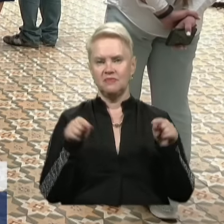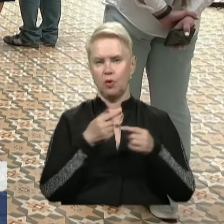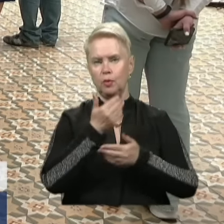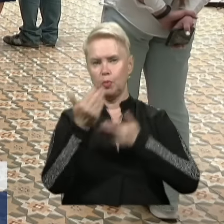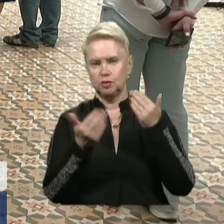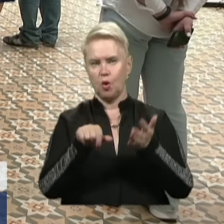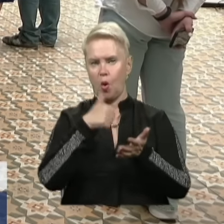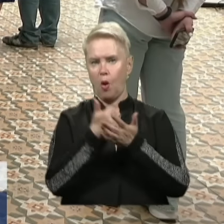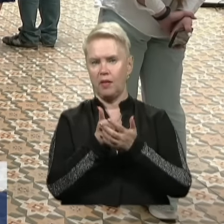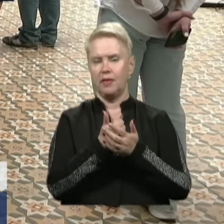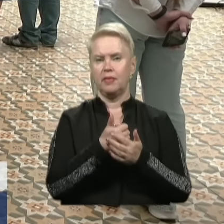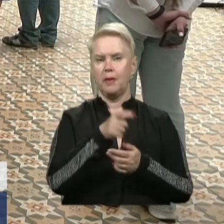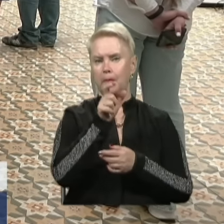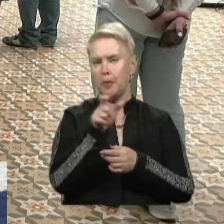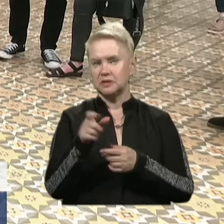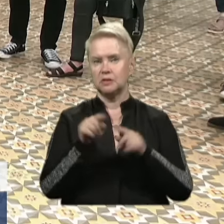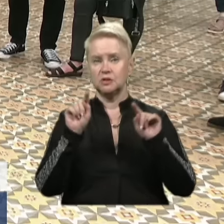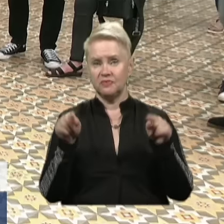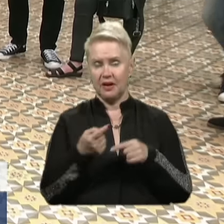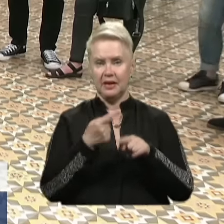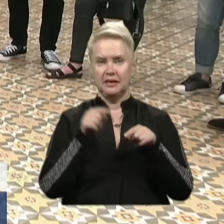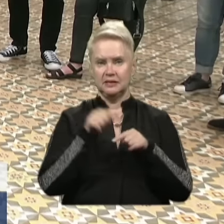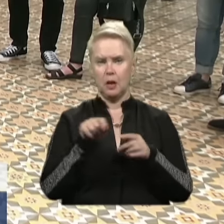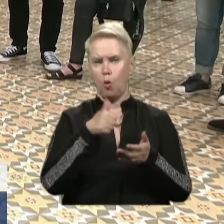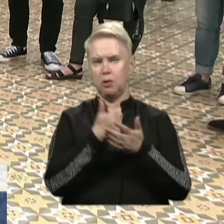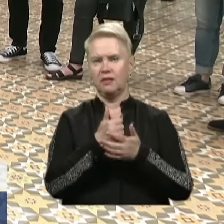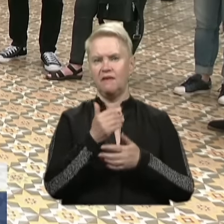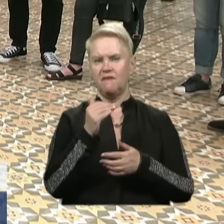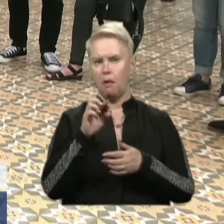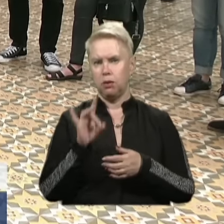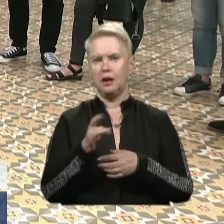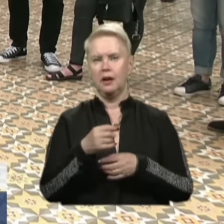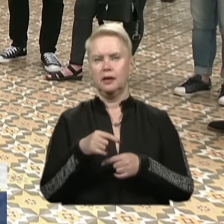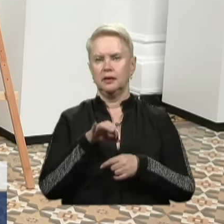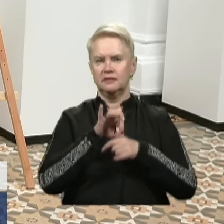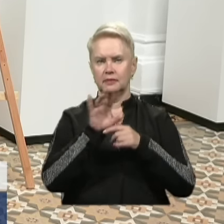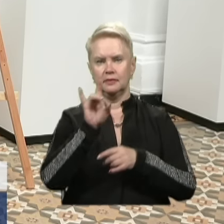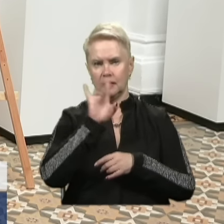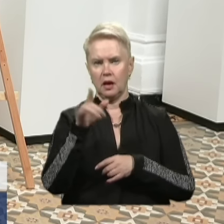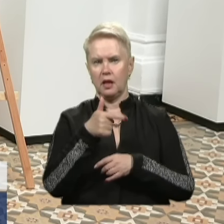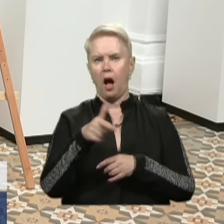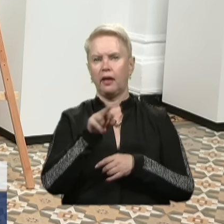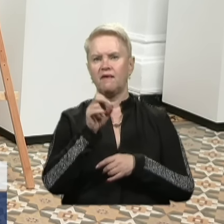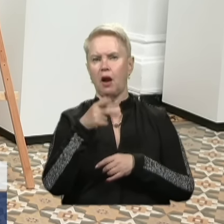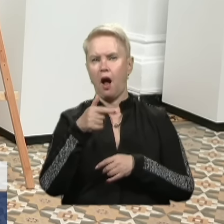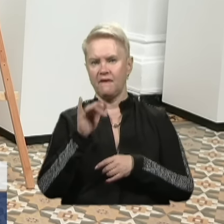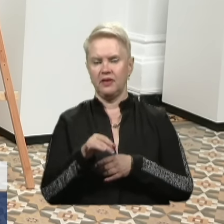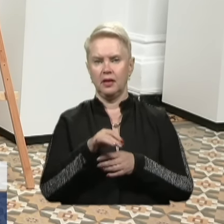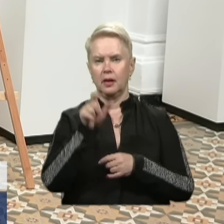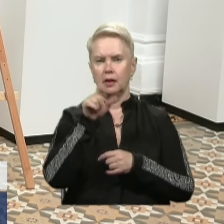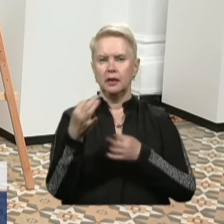музею, так і головних постатей, які його творили. Це і губернатор Фабр, і відомий діяч освіти Яків Грахів. Так, власне, і